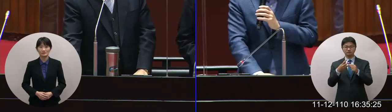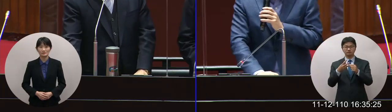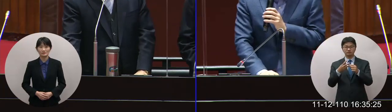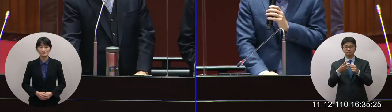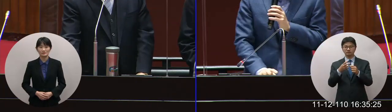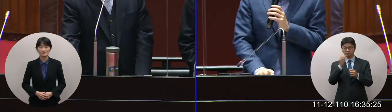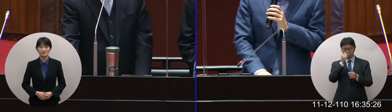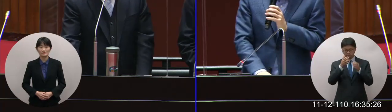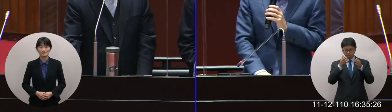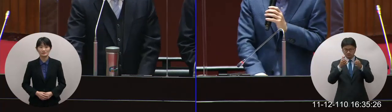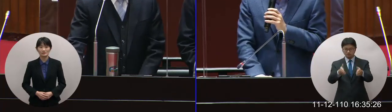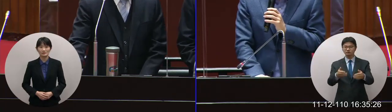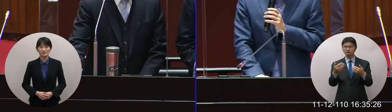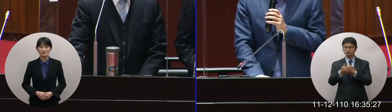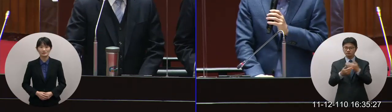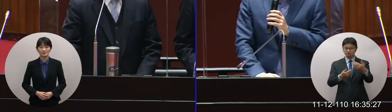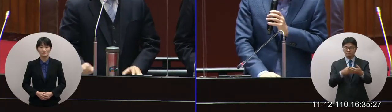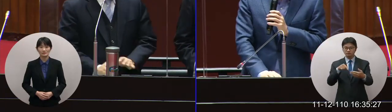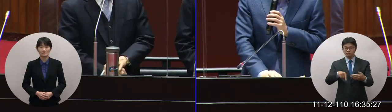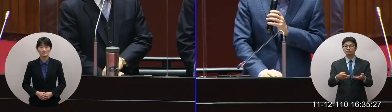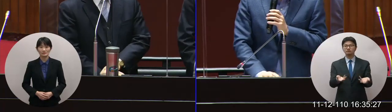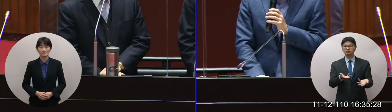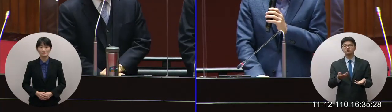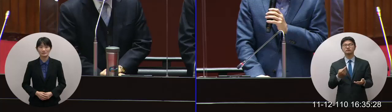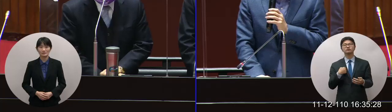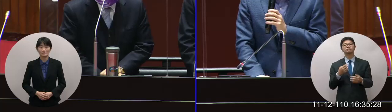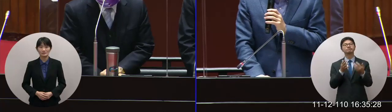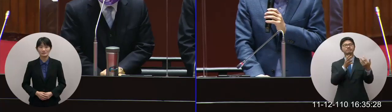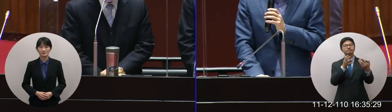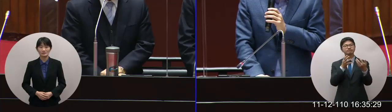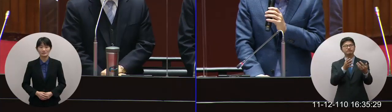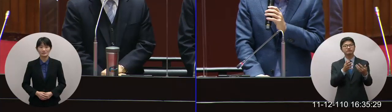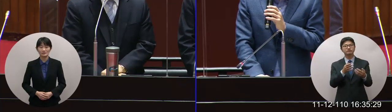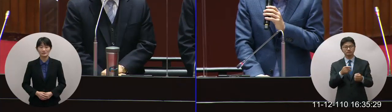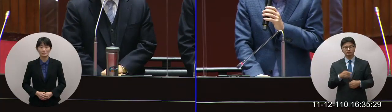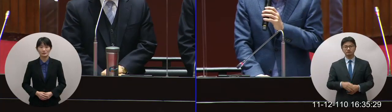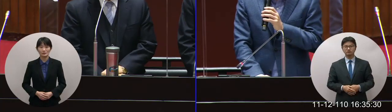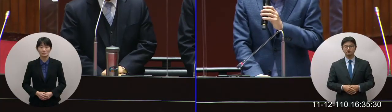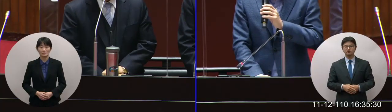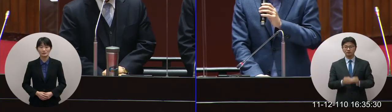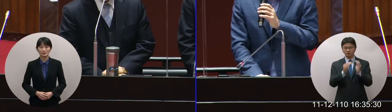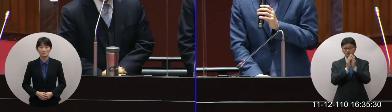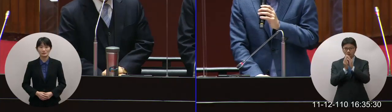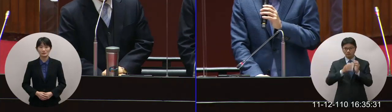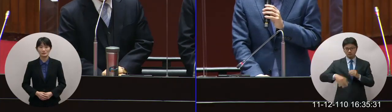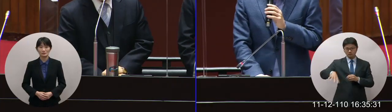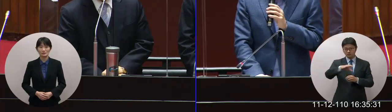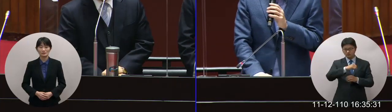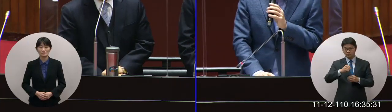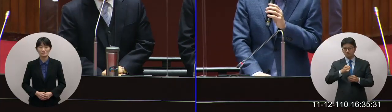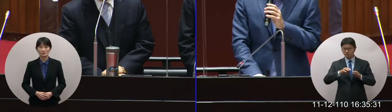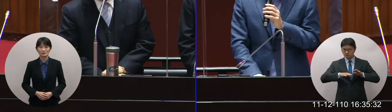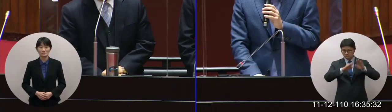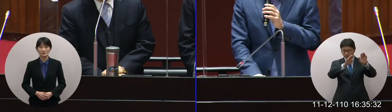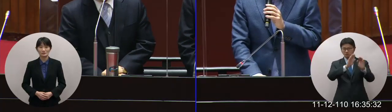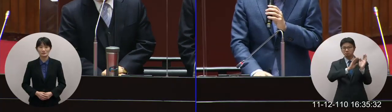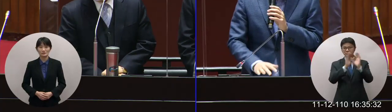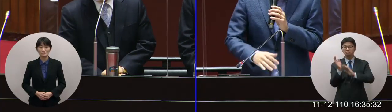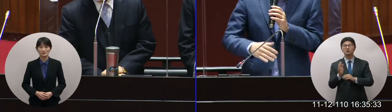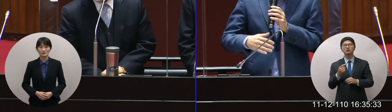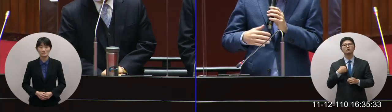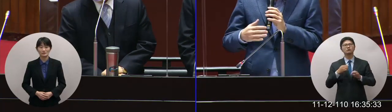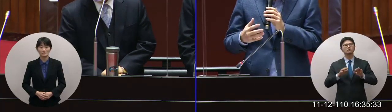特別針對交通方面的質詢跟兩位來談整個桃園整體的一個發展因為我們總是覺得